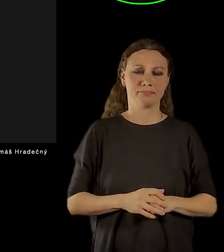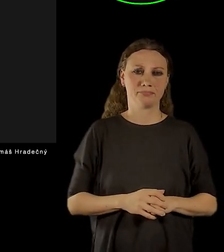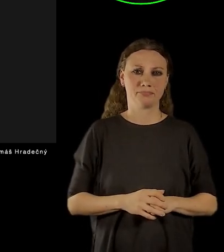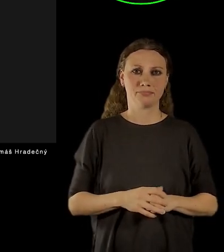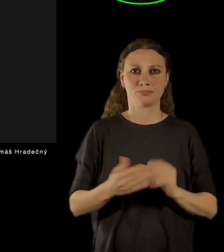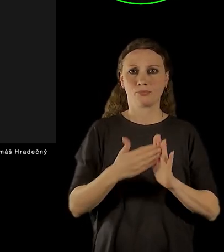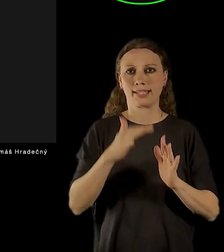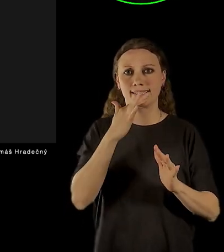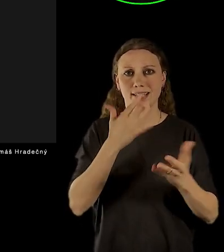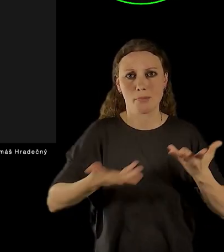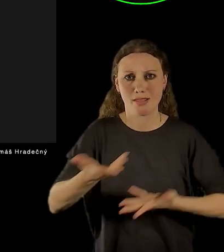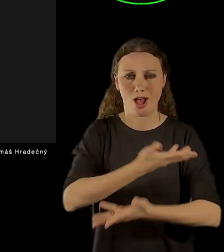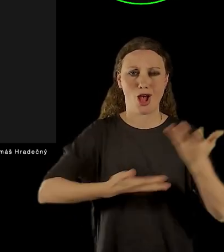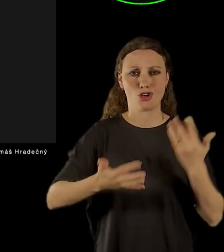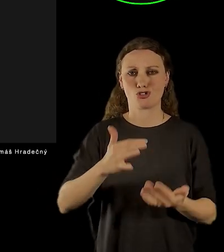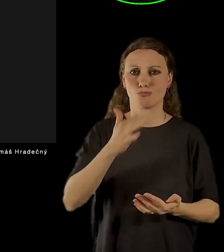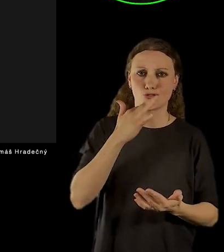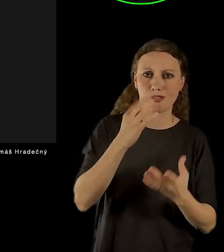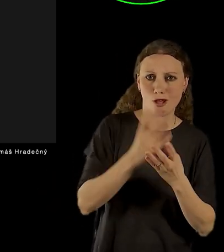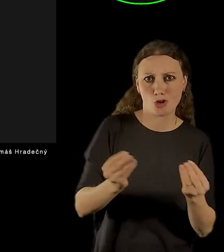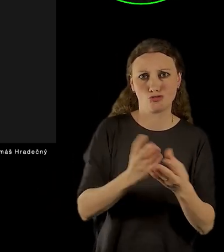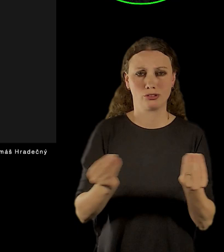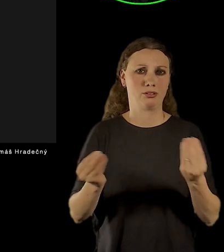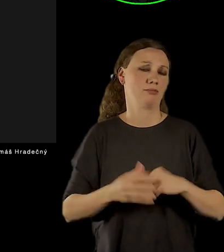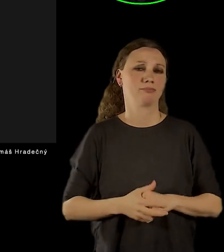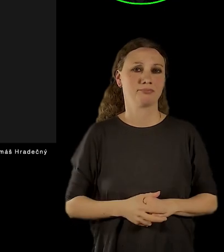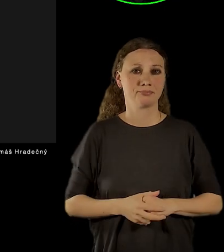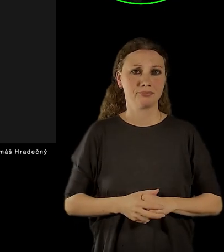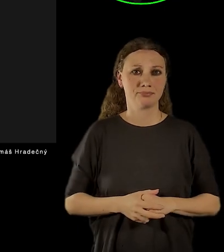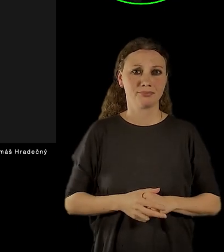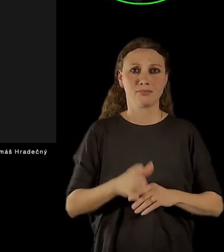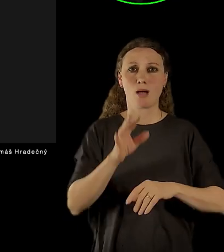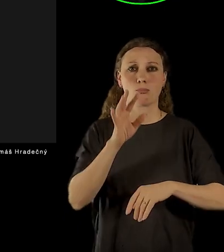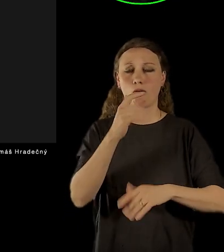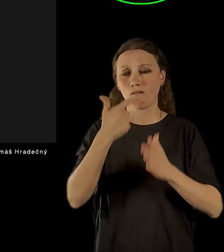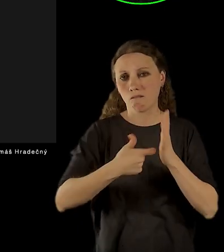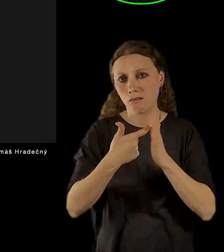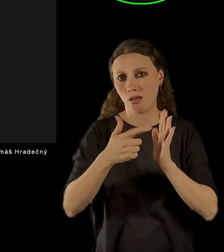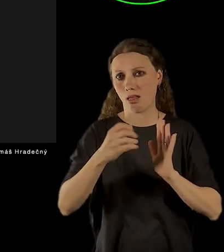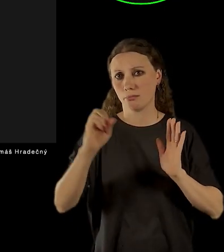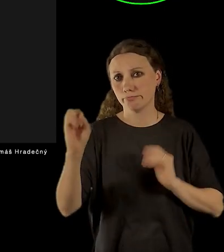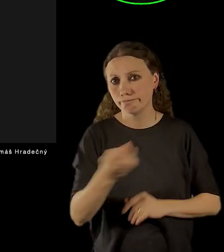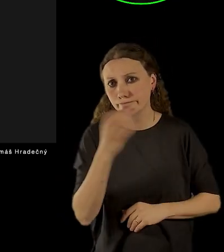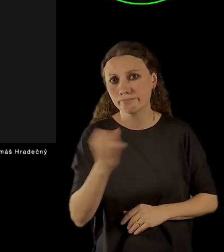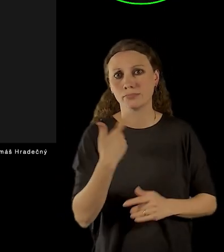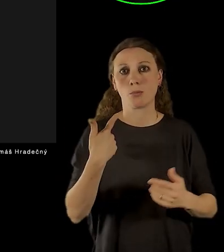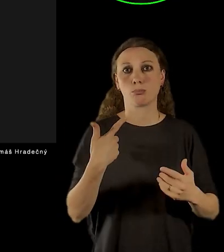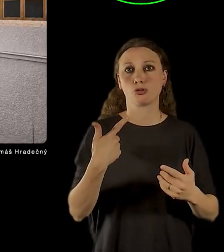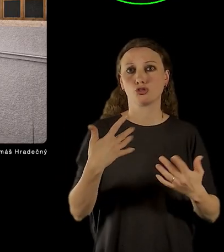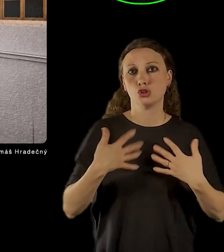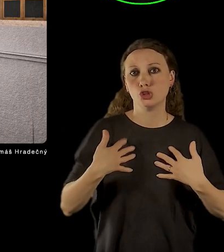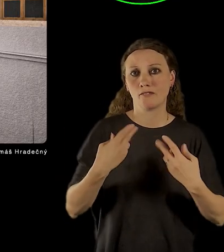seminářů přes přednášky pro projekce a živé debaty.